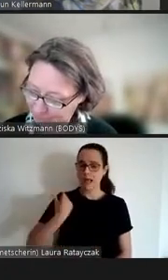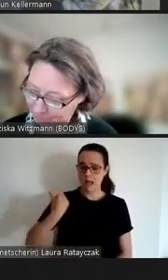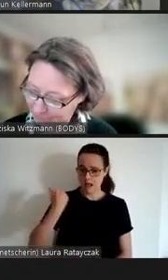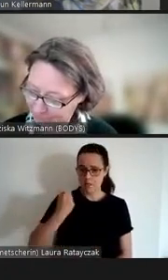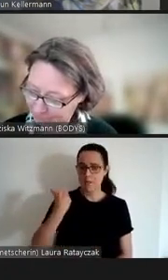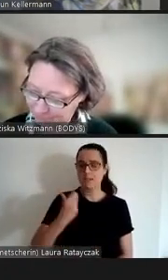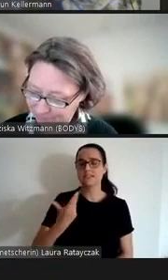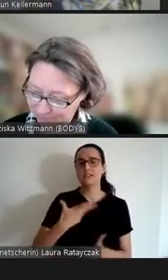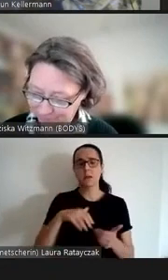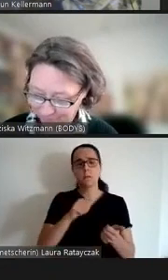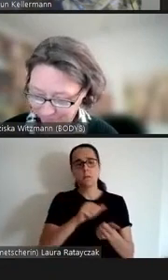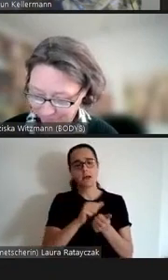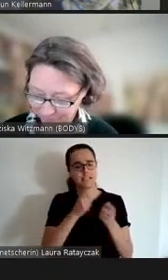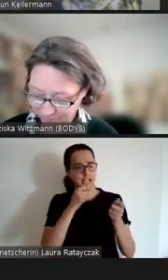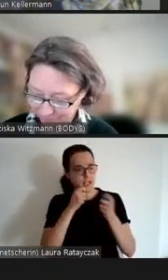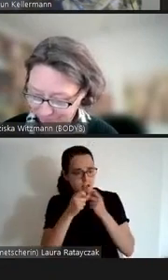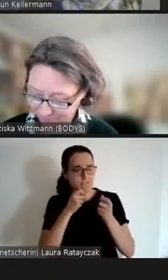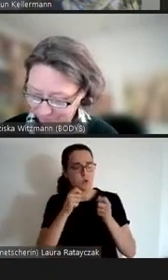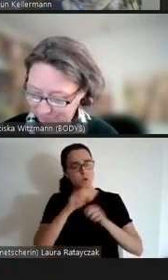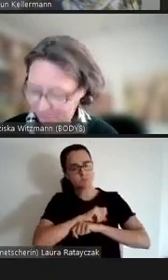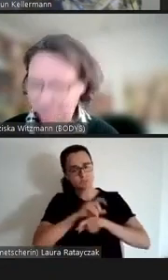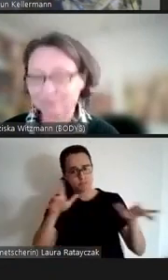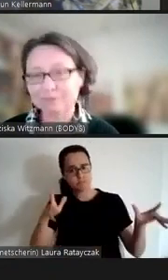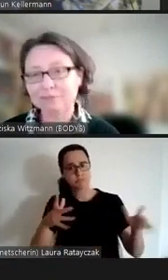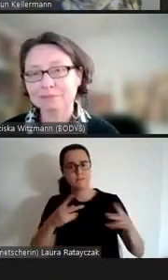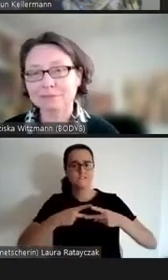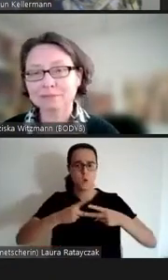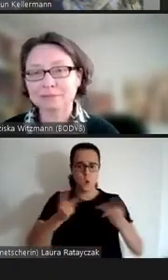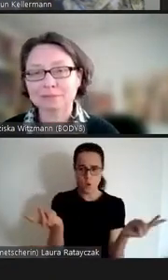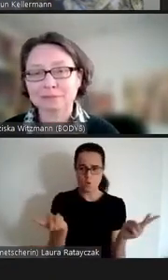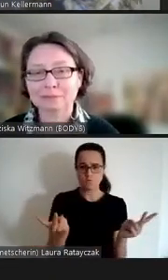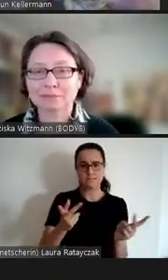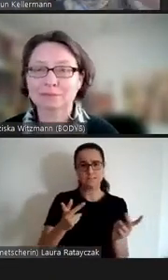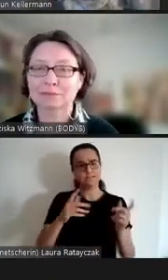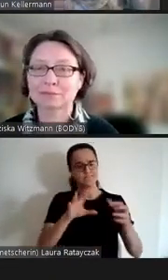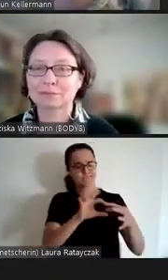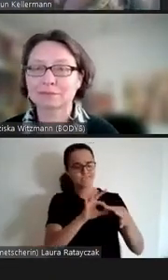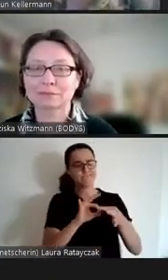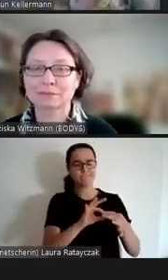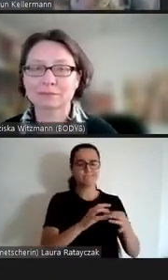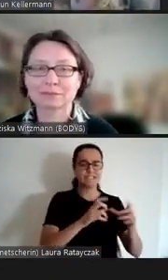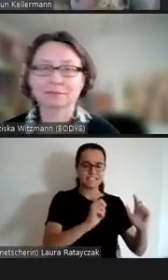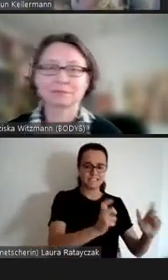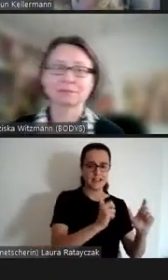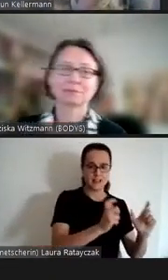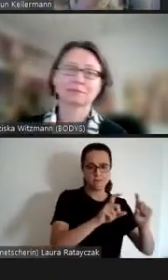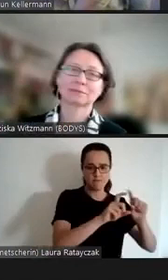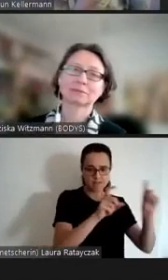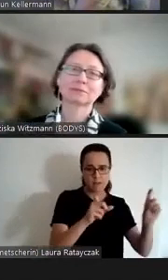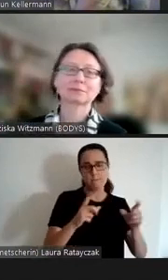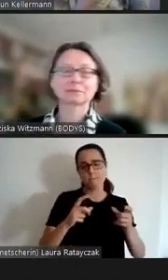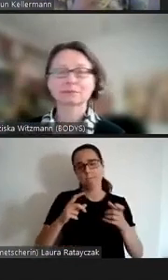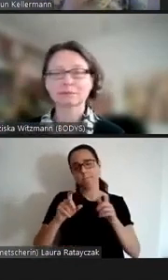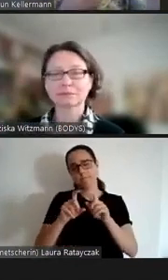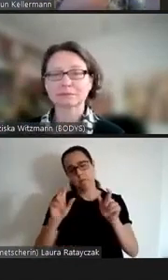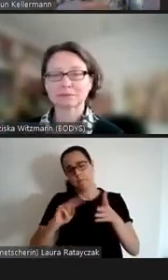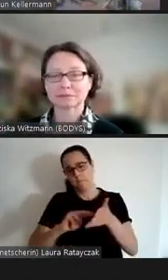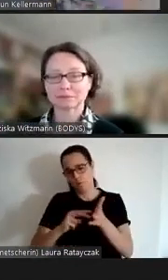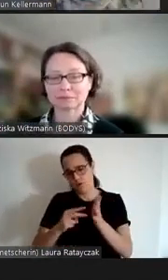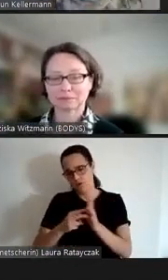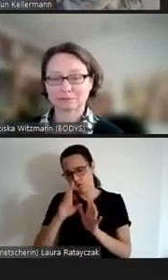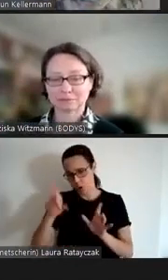Presse in den Medien zu Gesellschaftlichen und politischen Themen